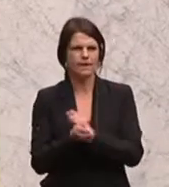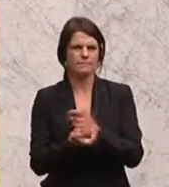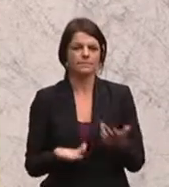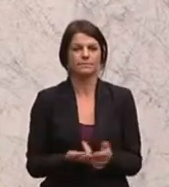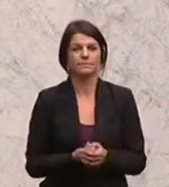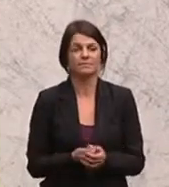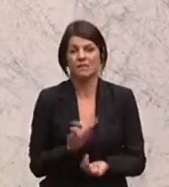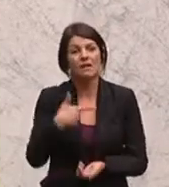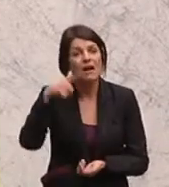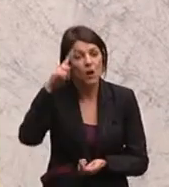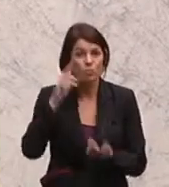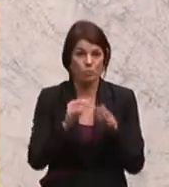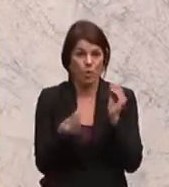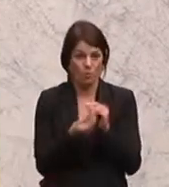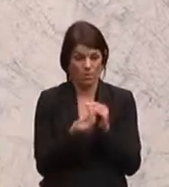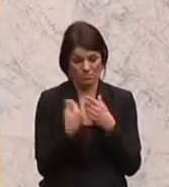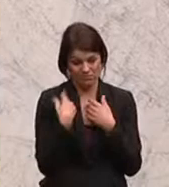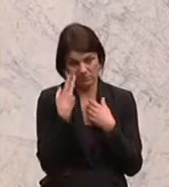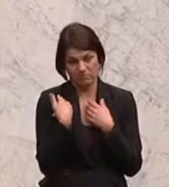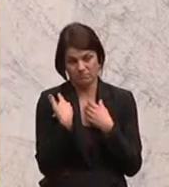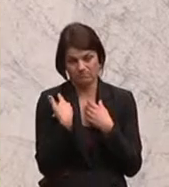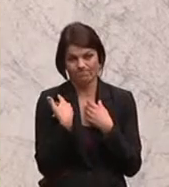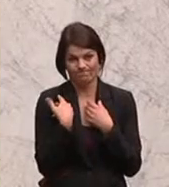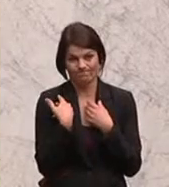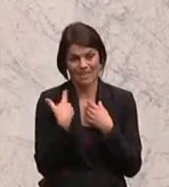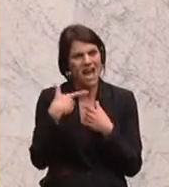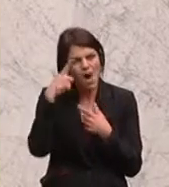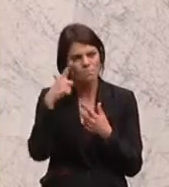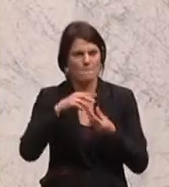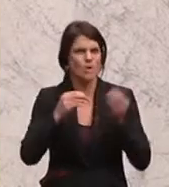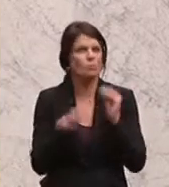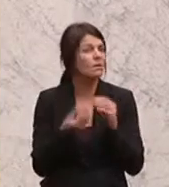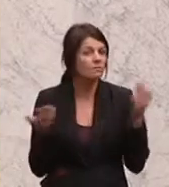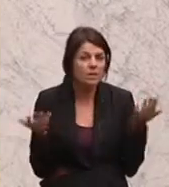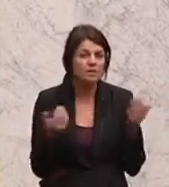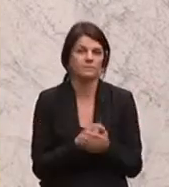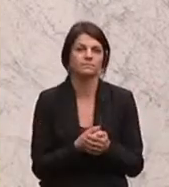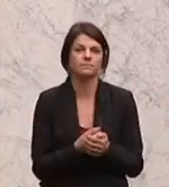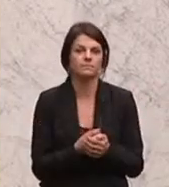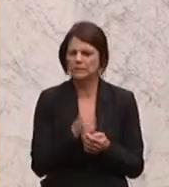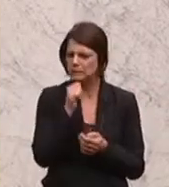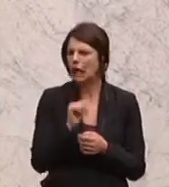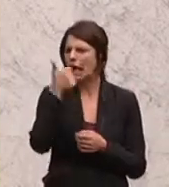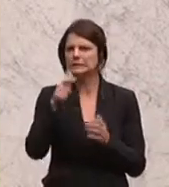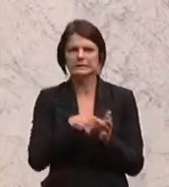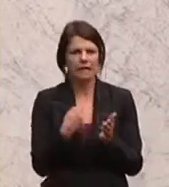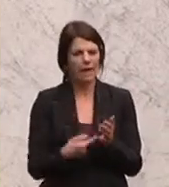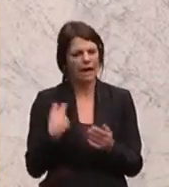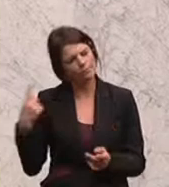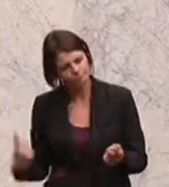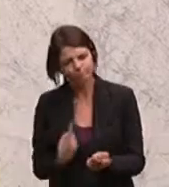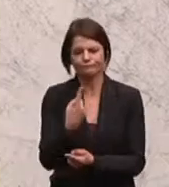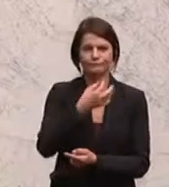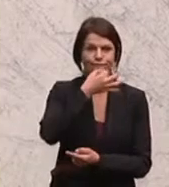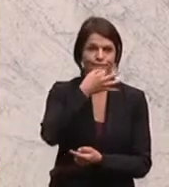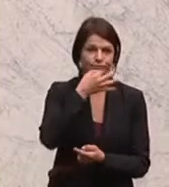Und das Hauptproblem, das ich derzeit sehe, das Hauptproblem ist, und das ist ja nicht das erste Mal, dass ich das hier